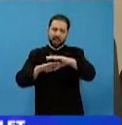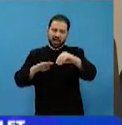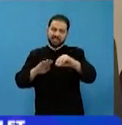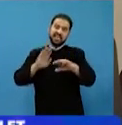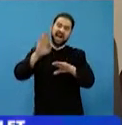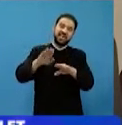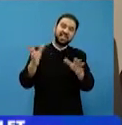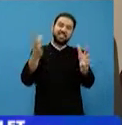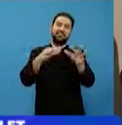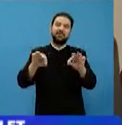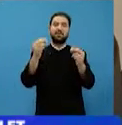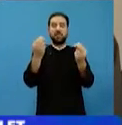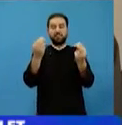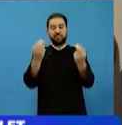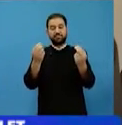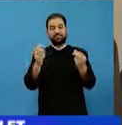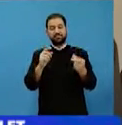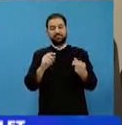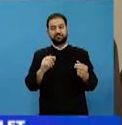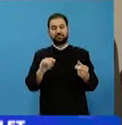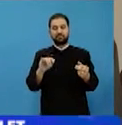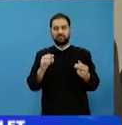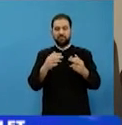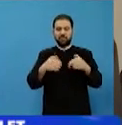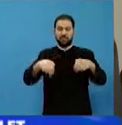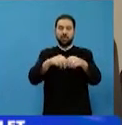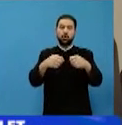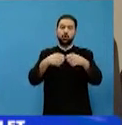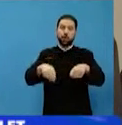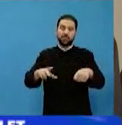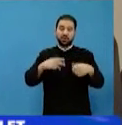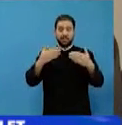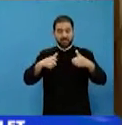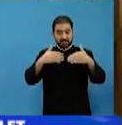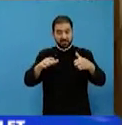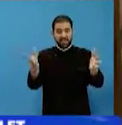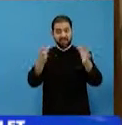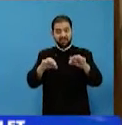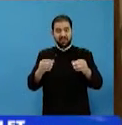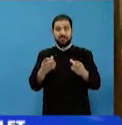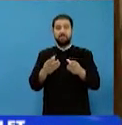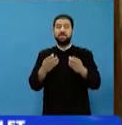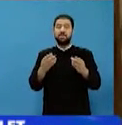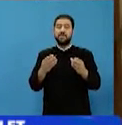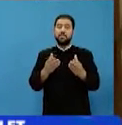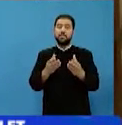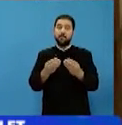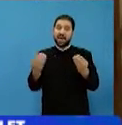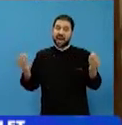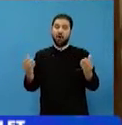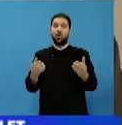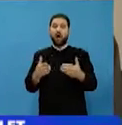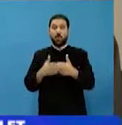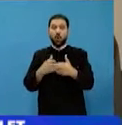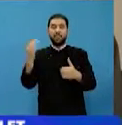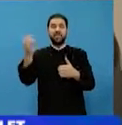Și aceasta nu este doar partea plină a paharului, ci noi toți suntem îndemnați să fim mereu aproape de Dumnezeu și să avem